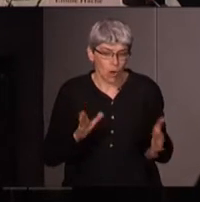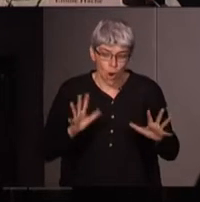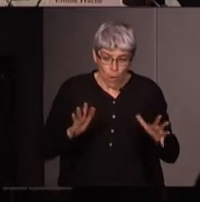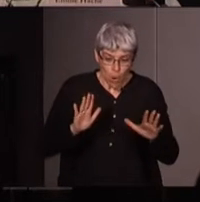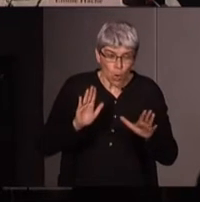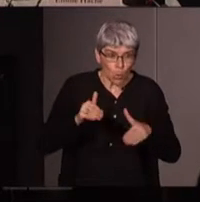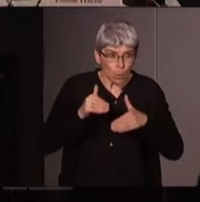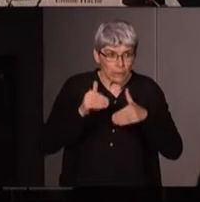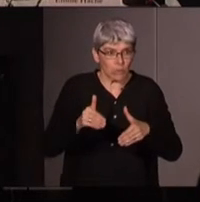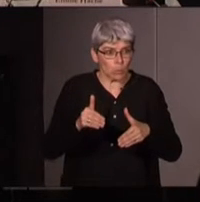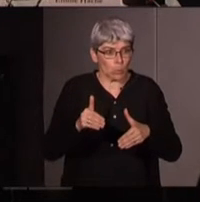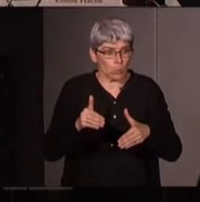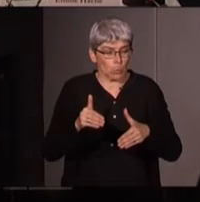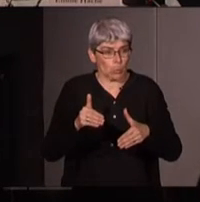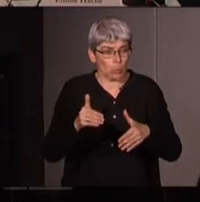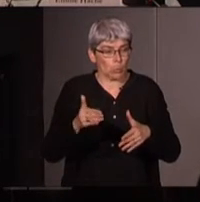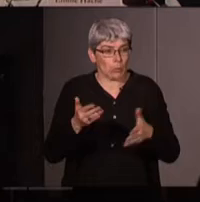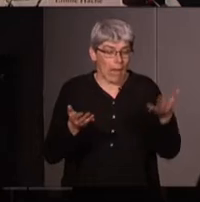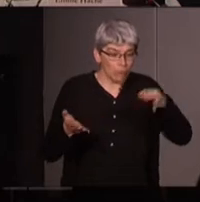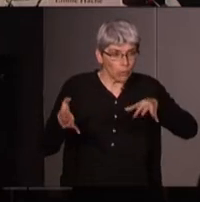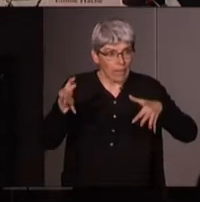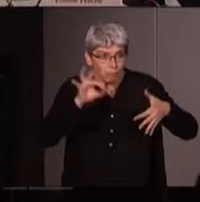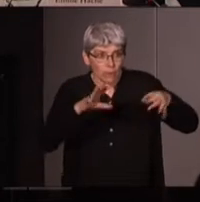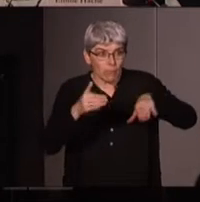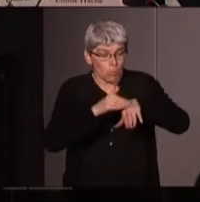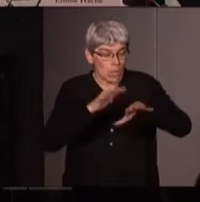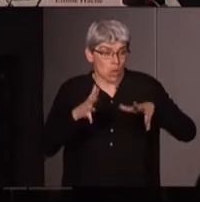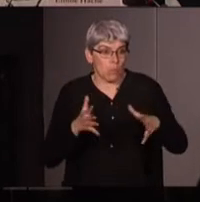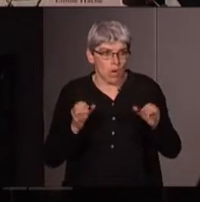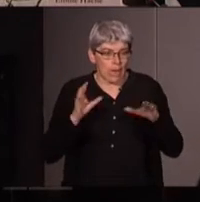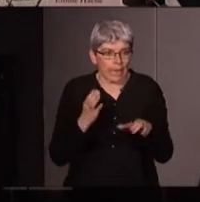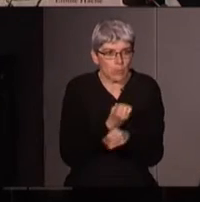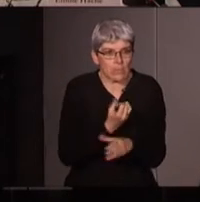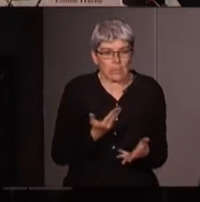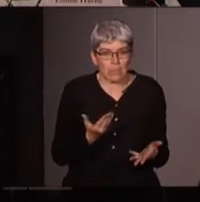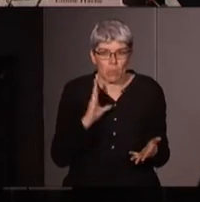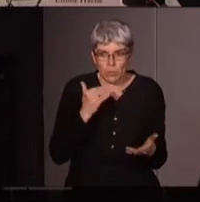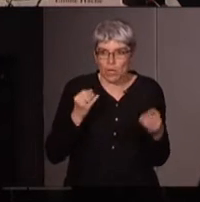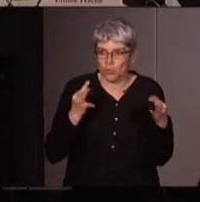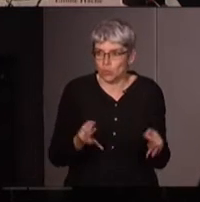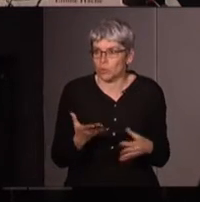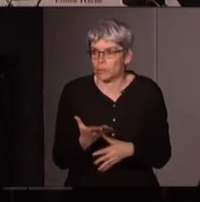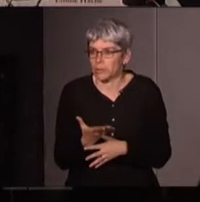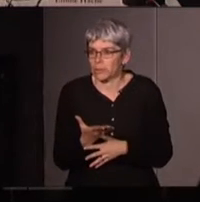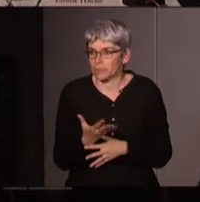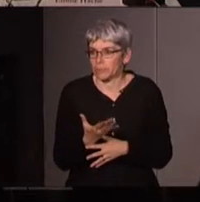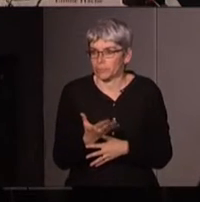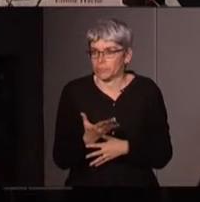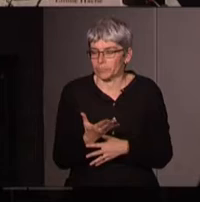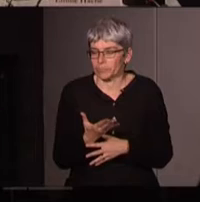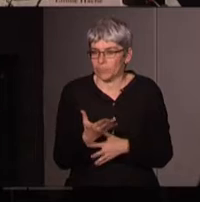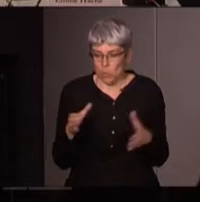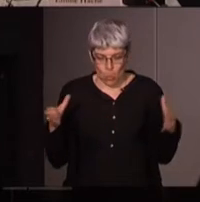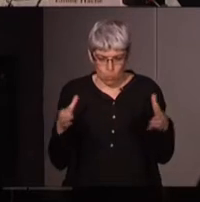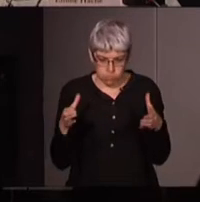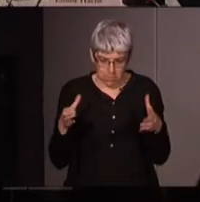continuer à nourrir l'inventivité politique justement pour faire tenir tous ces